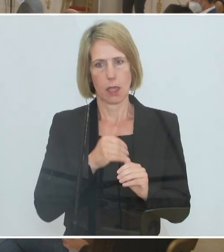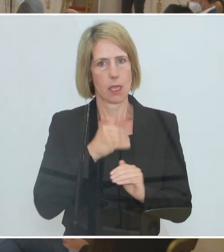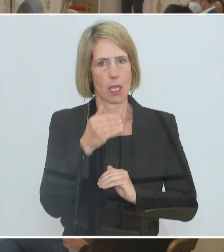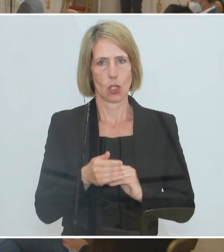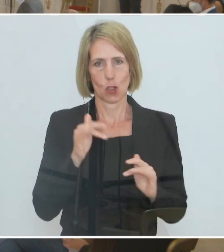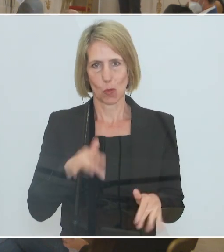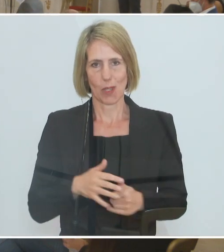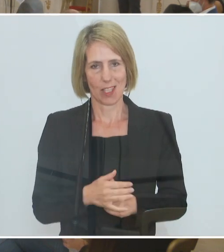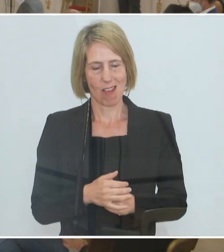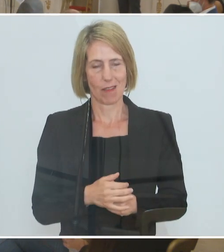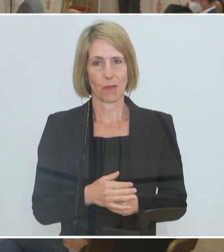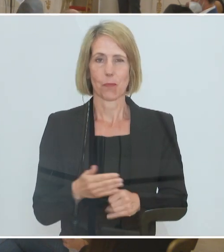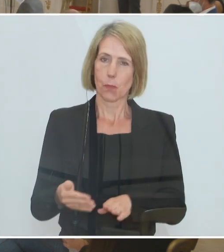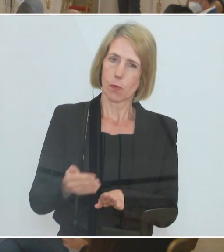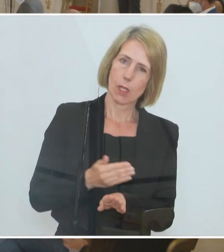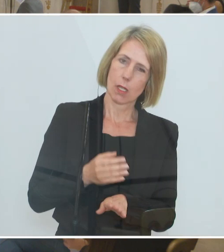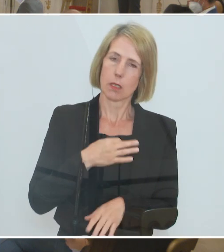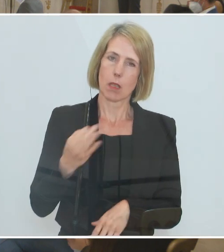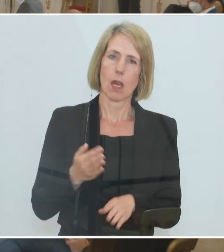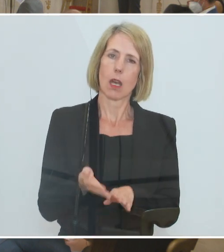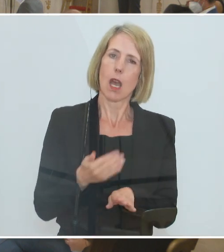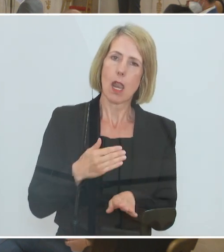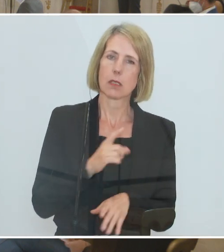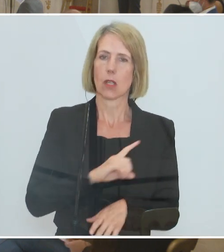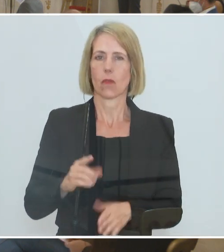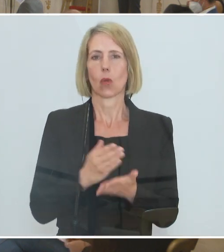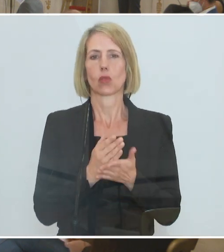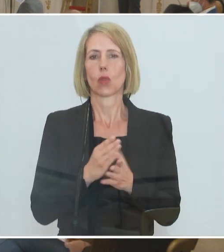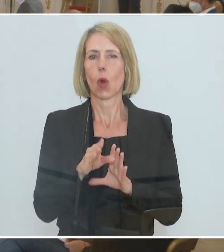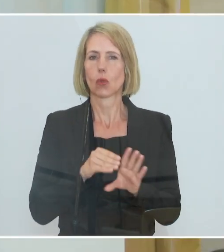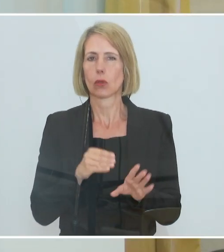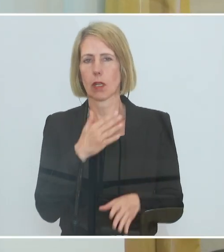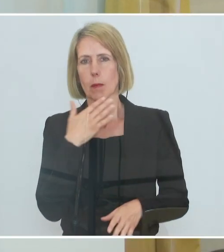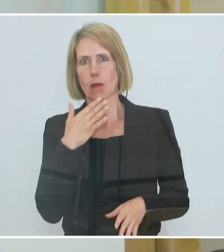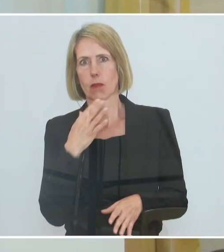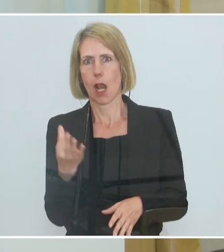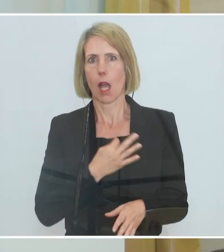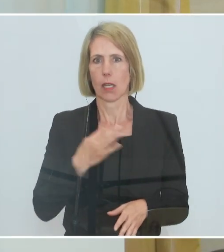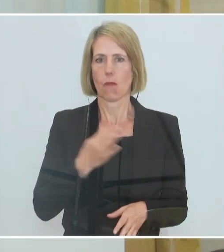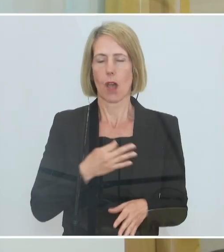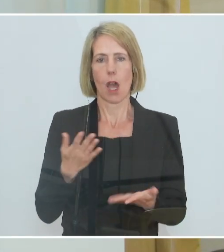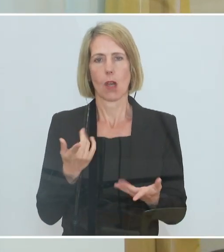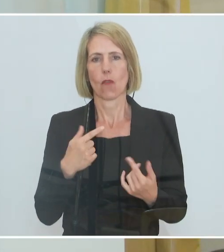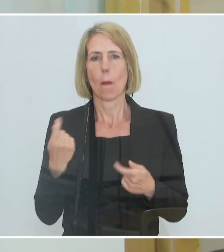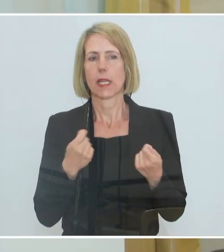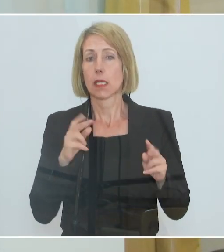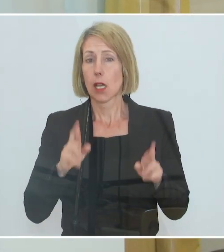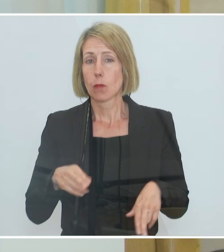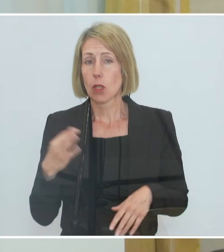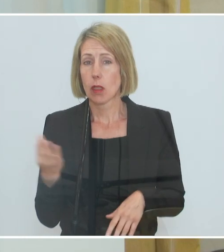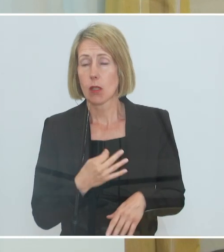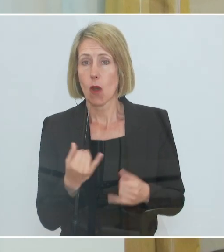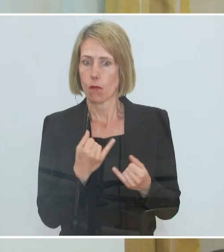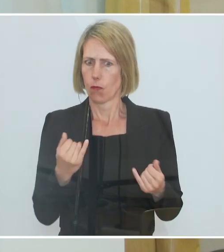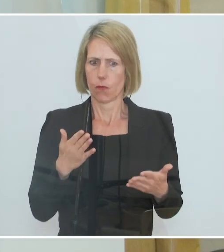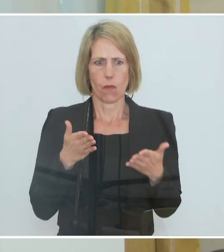Anfragen in den letzten Tagen und Wochen von Unternehmen, von Arbeitnehmerinnen und Arbeitnehmer, von Betriebsräten, die gefragt haben, wie ist